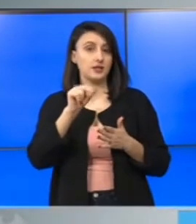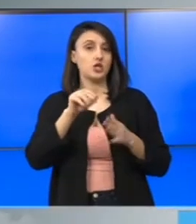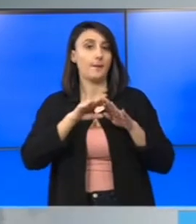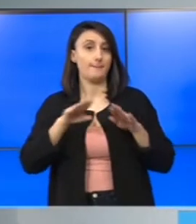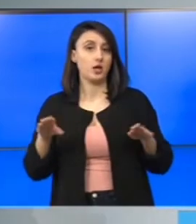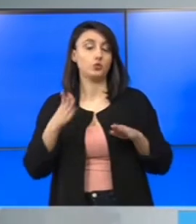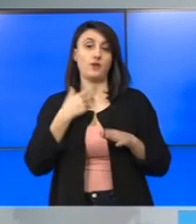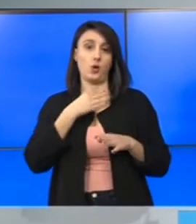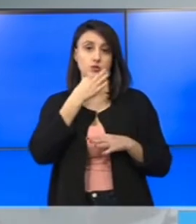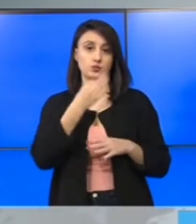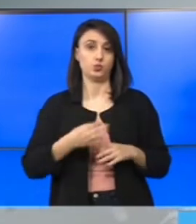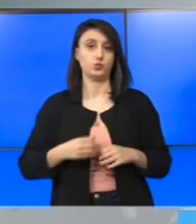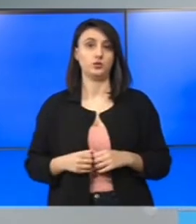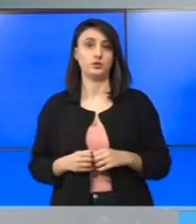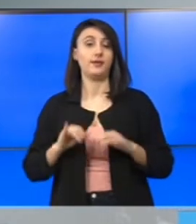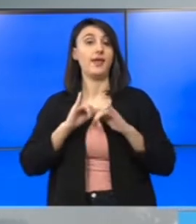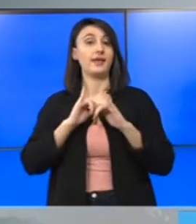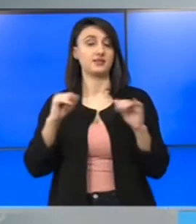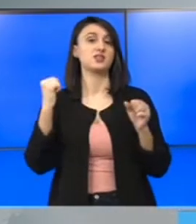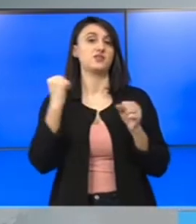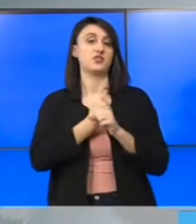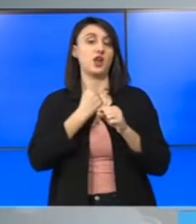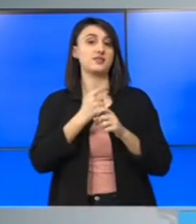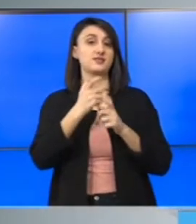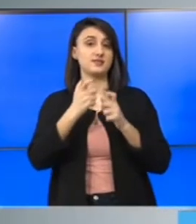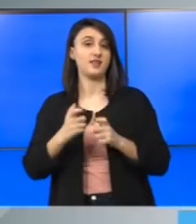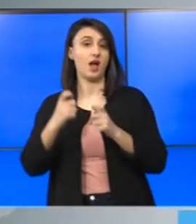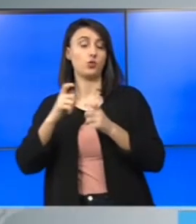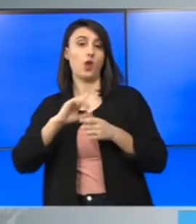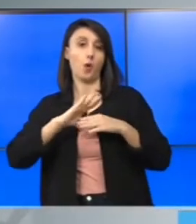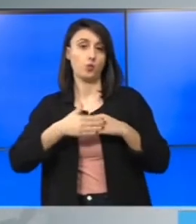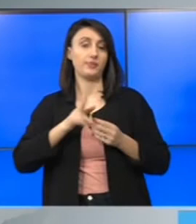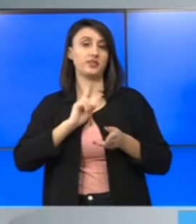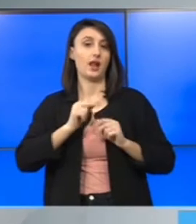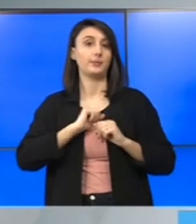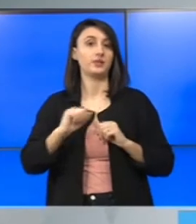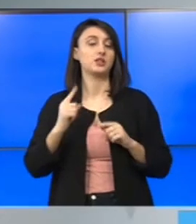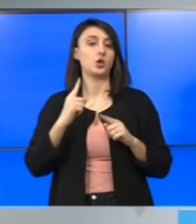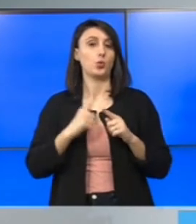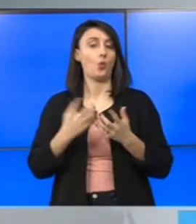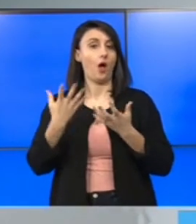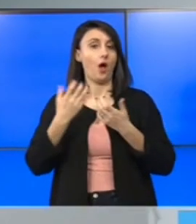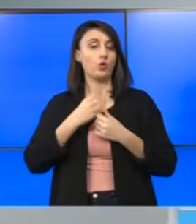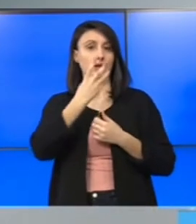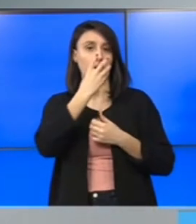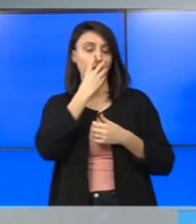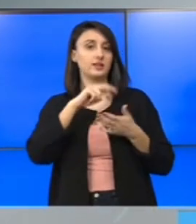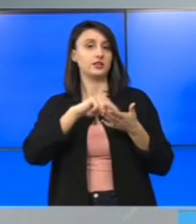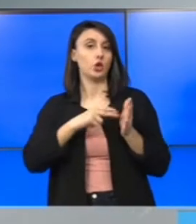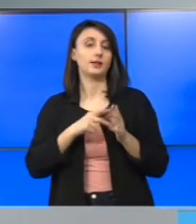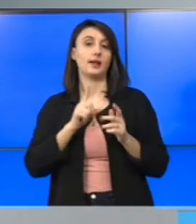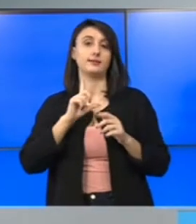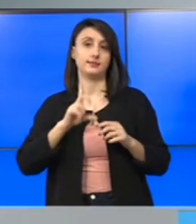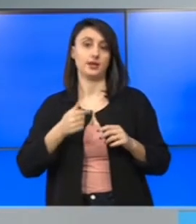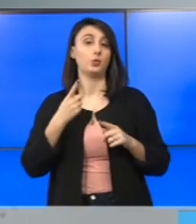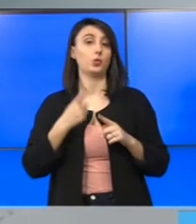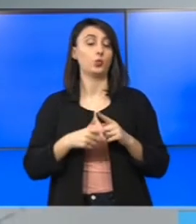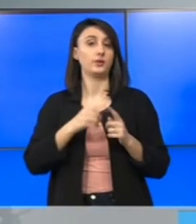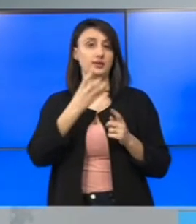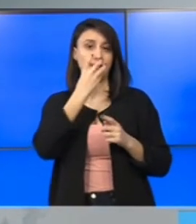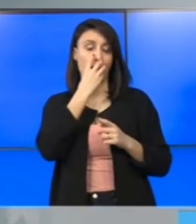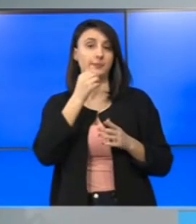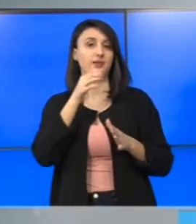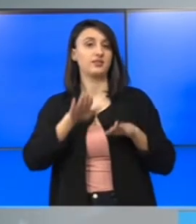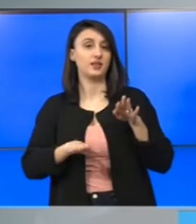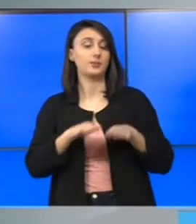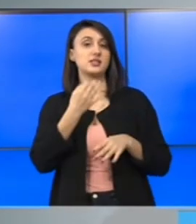țin să menționez, extinderea se făceau în saloane apropiate terapii intensive cu aport de oxigen, cu dotările absolut necesare, cu terapii intermediare.